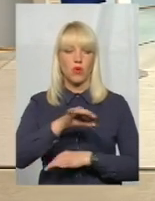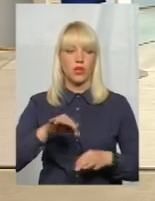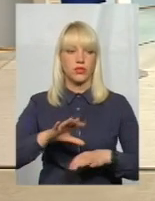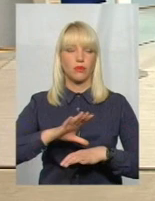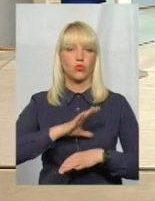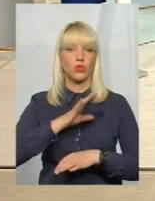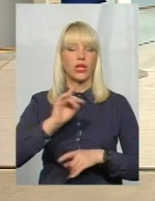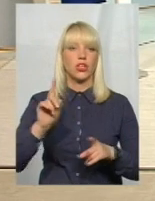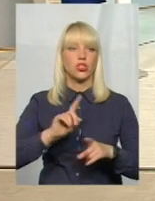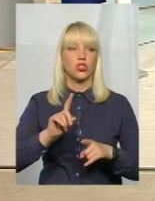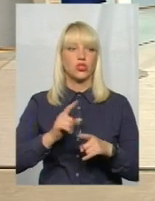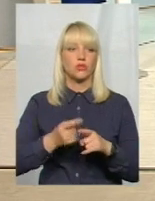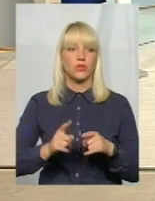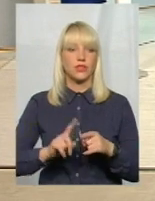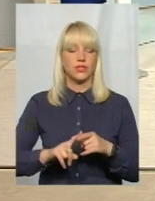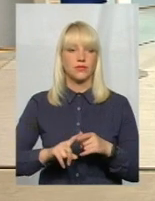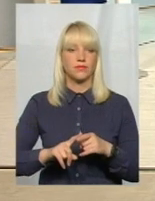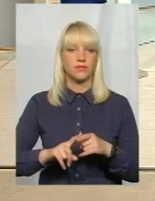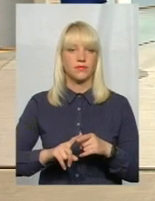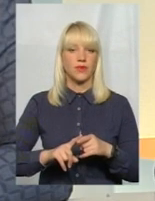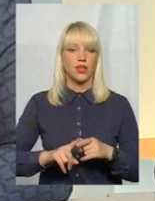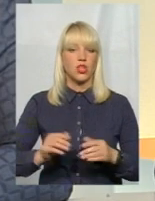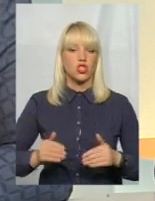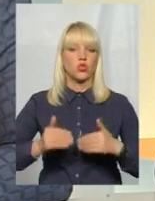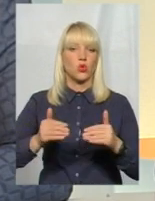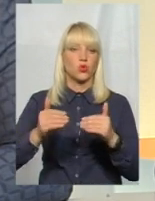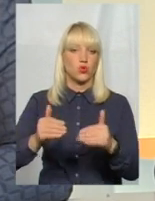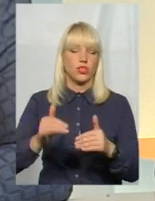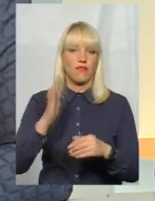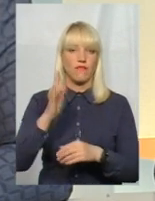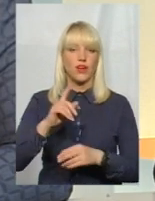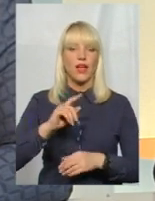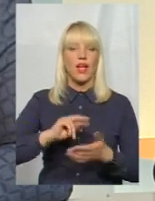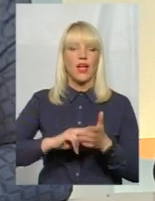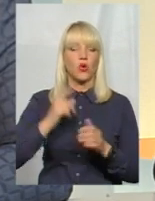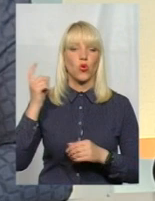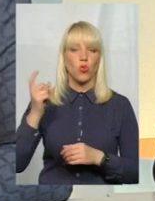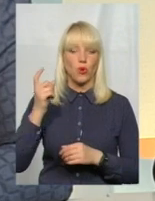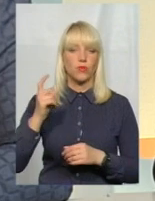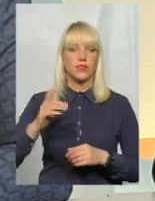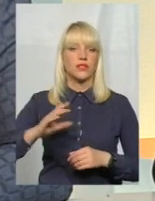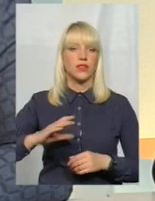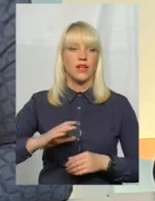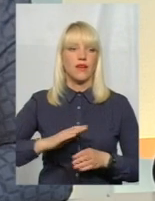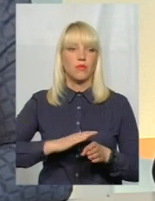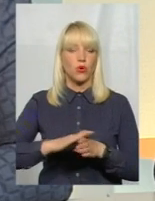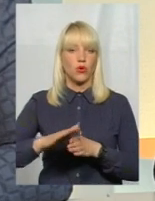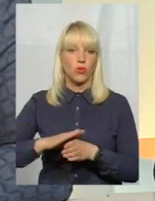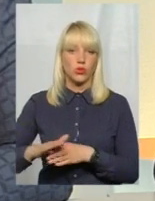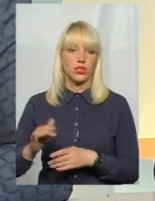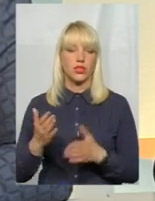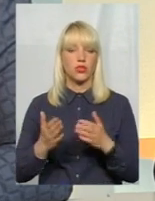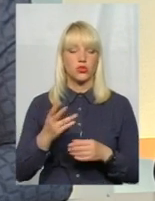зрушення в економіці, зрушення в інфраструктуру приходили. І якщо відійти від